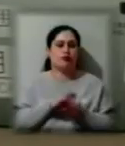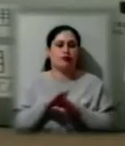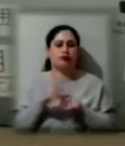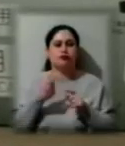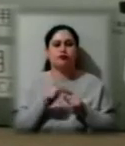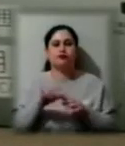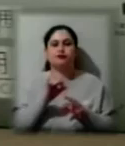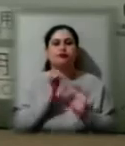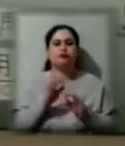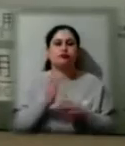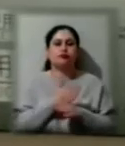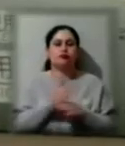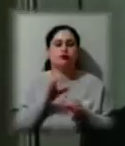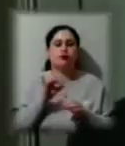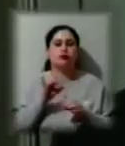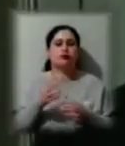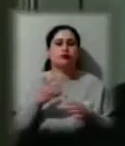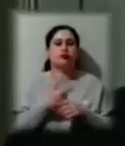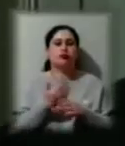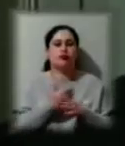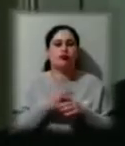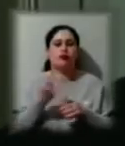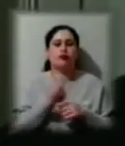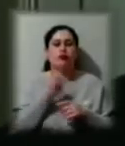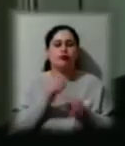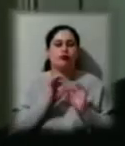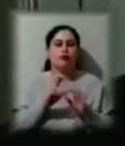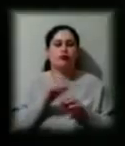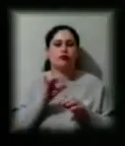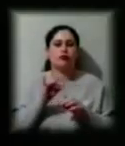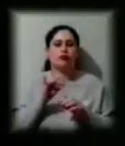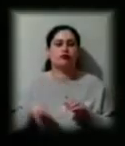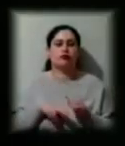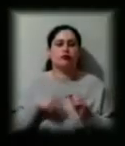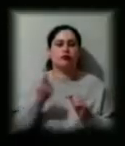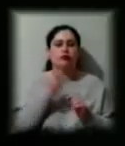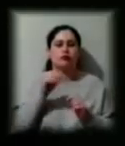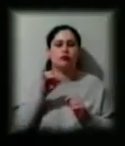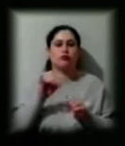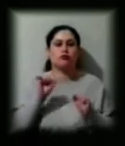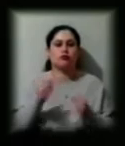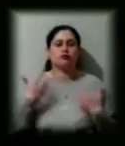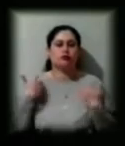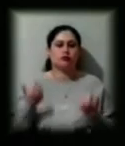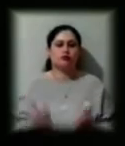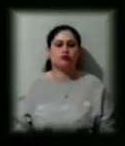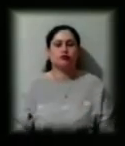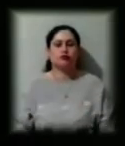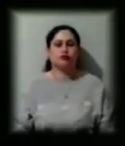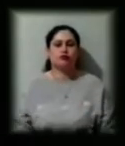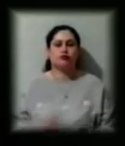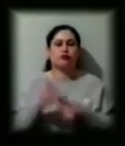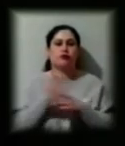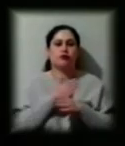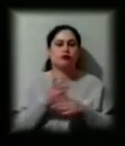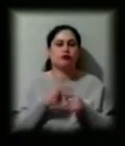спонсорську допомогу по лікарнях області, розповів Віктор Короленко, директор обласного департаменту охорони здоров'я. Розподіл дійснюється наступним